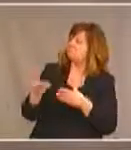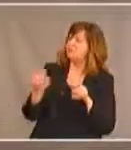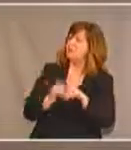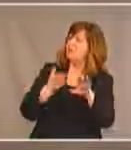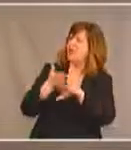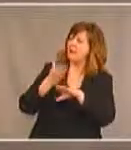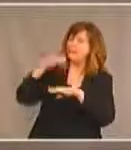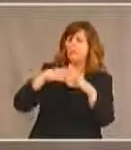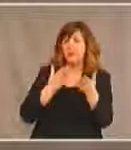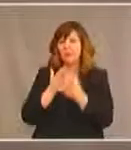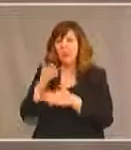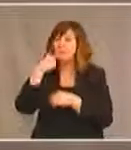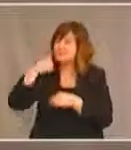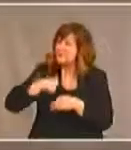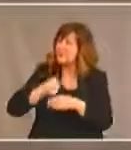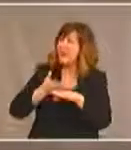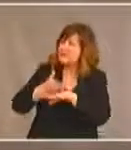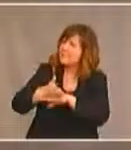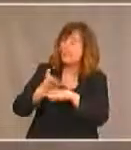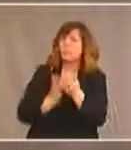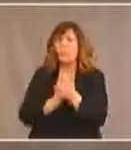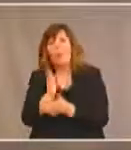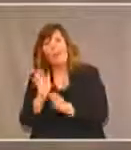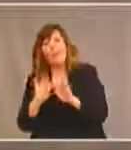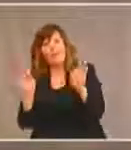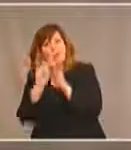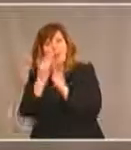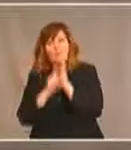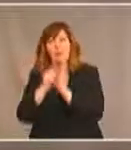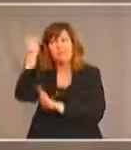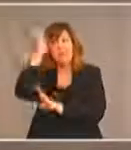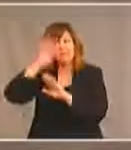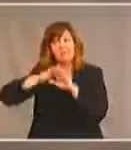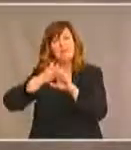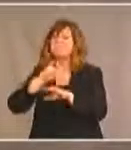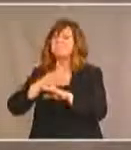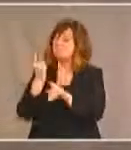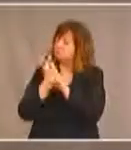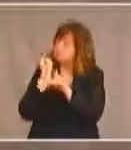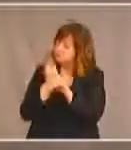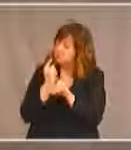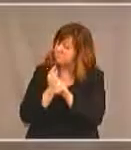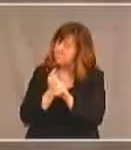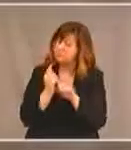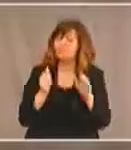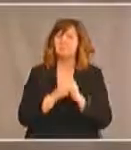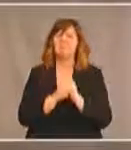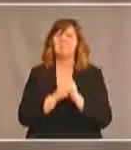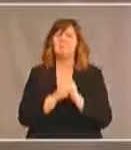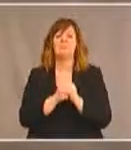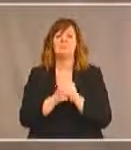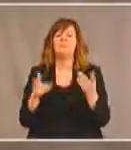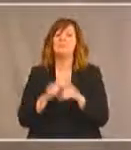droits qui est très important pour cette loi fédérale sur l'accessibilité et pour aplanir les